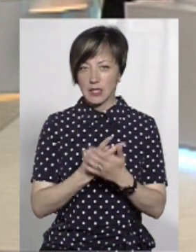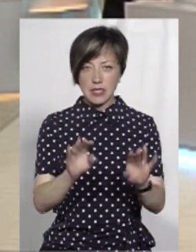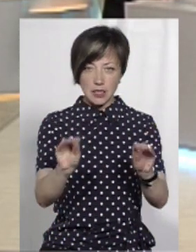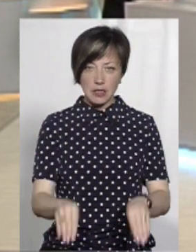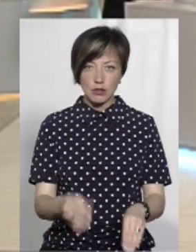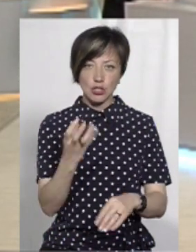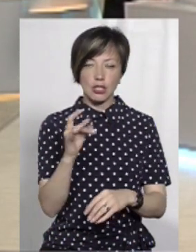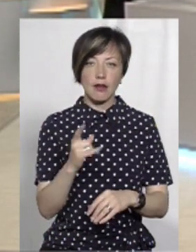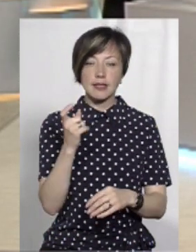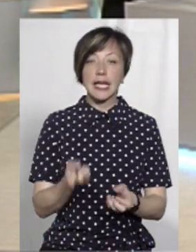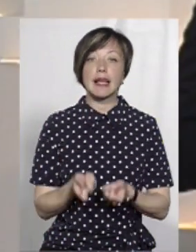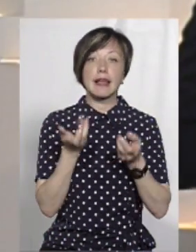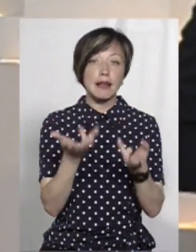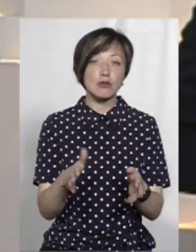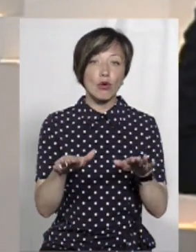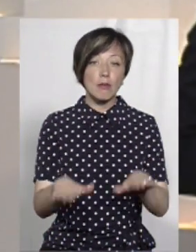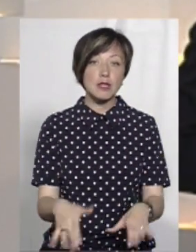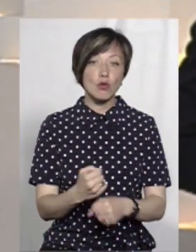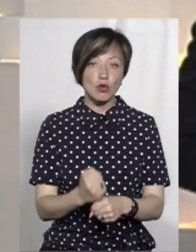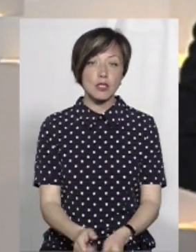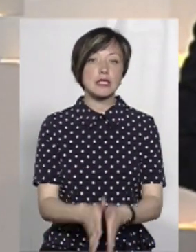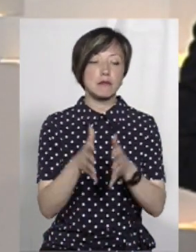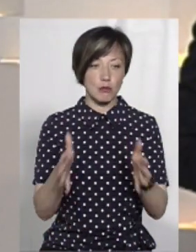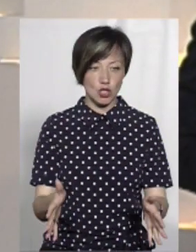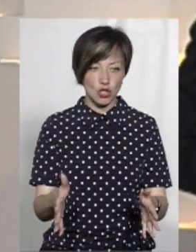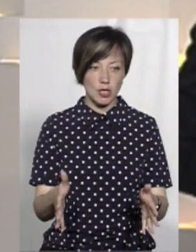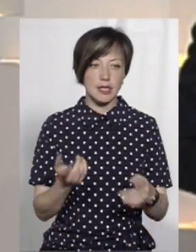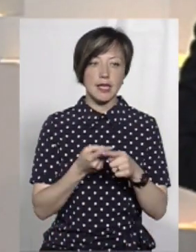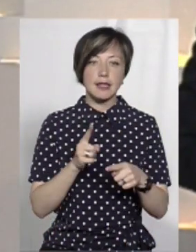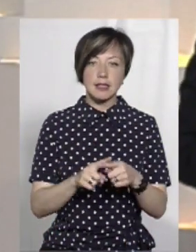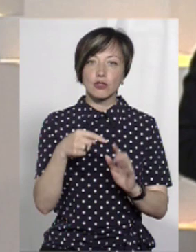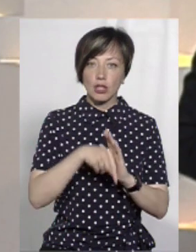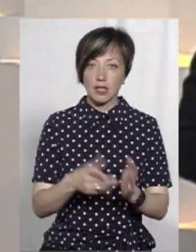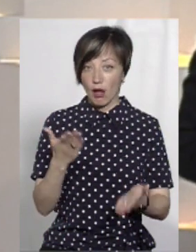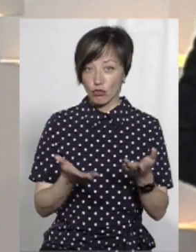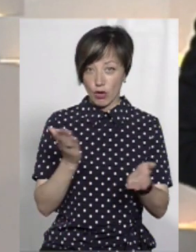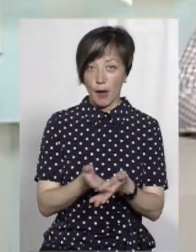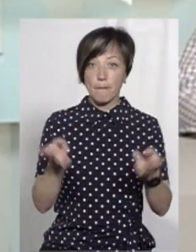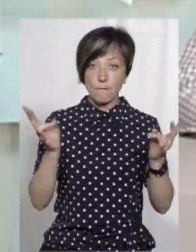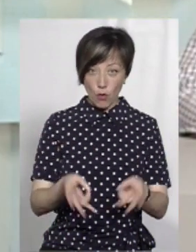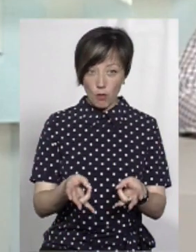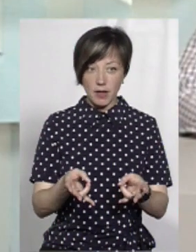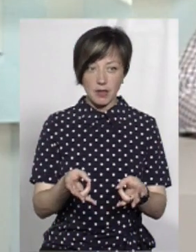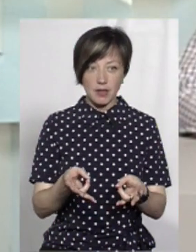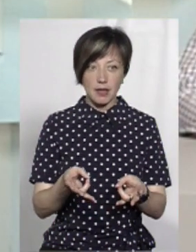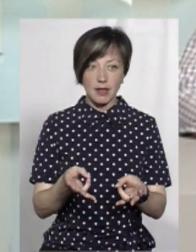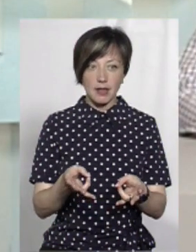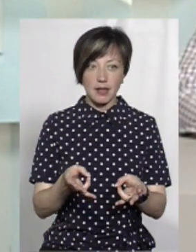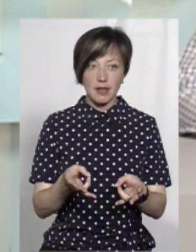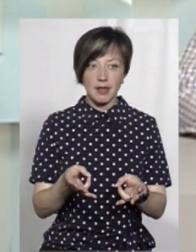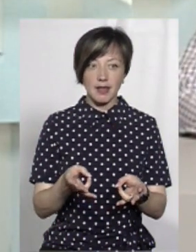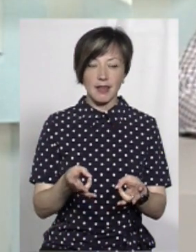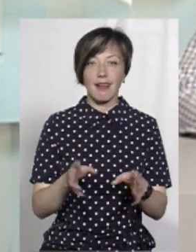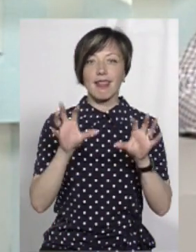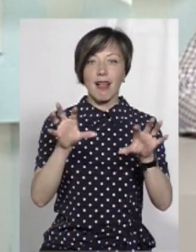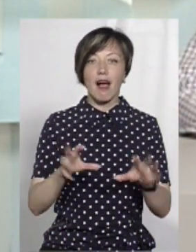статистику ще раз. Тобто кількість робочих місць збільшилась. Це значить, якщо є попит... Вони легалізувалися